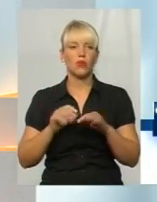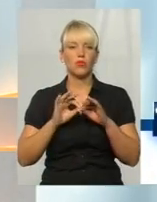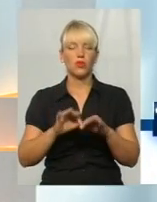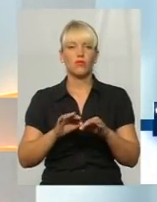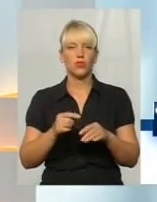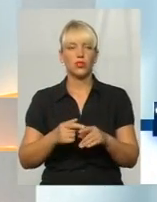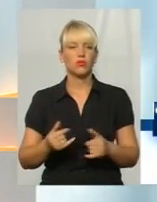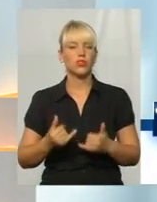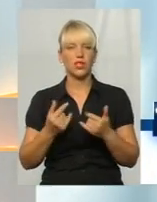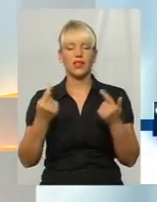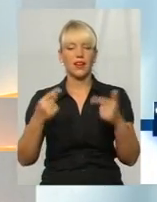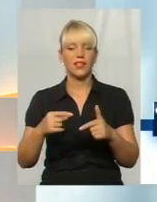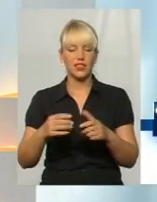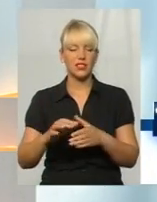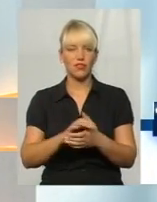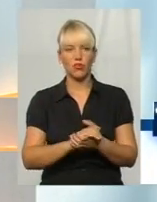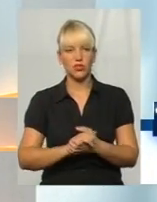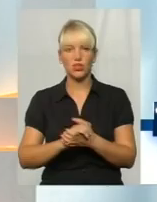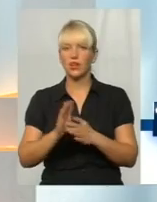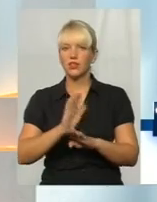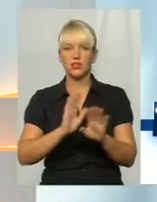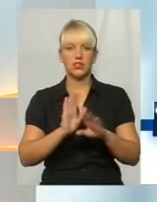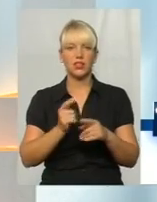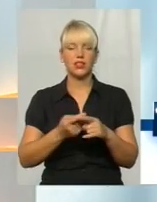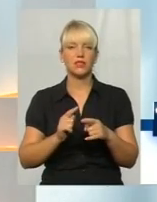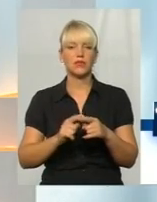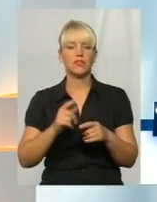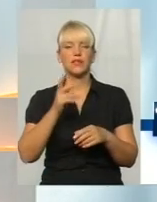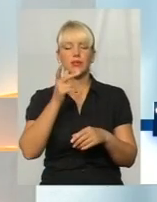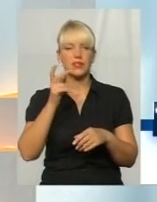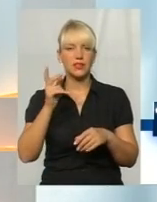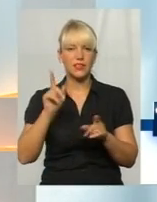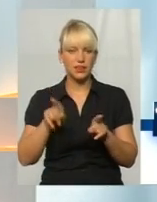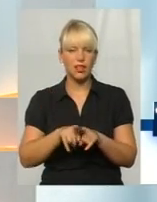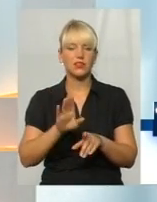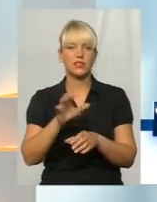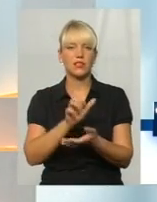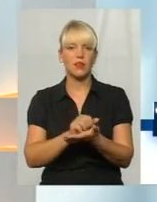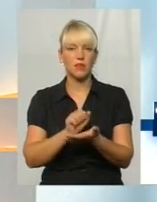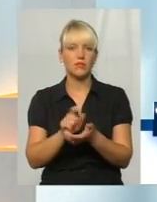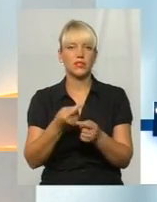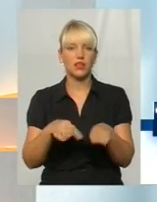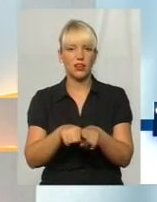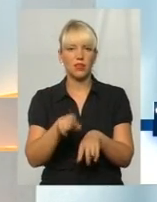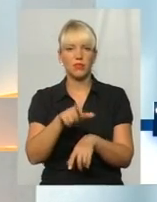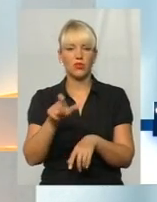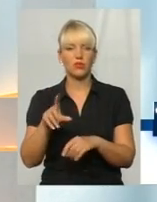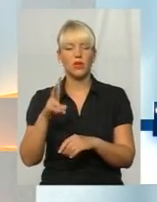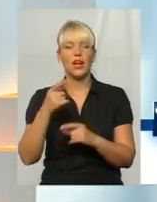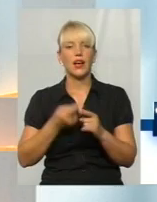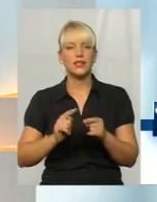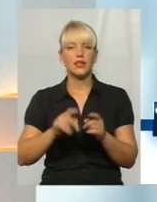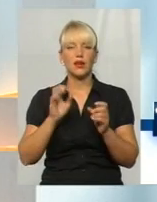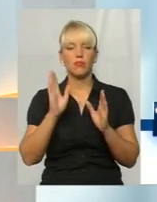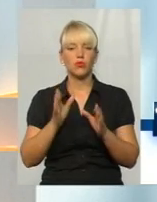тому що кризове середовище ми тестуємо обов'язково, вони приходять до нас, тому що ми з ними спілкуємось і преслюємо для них. А це буде